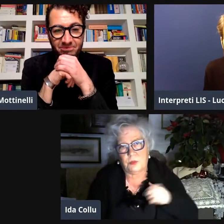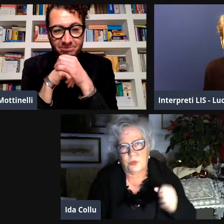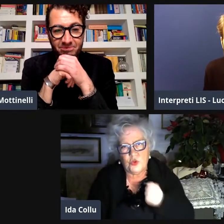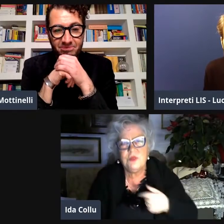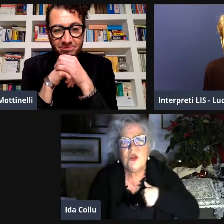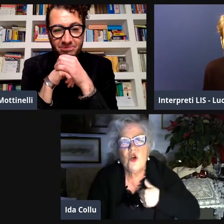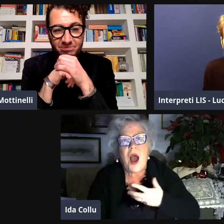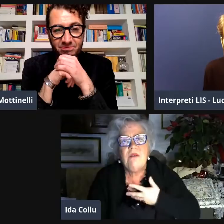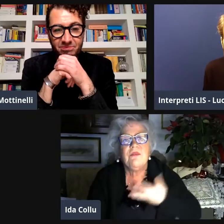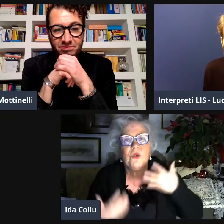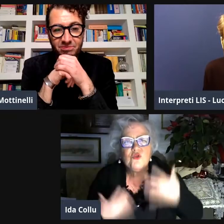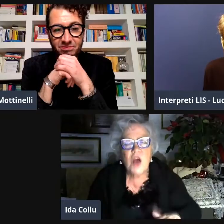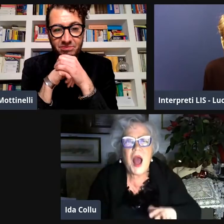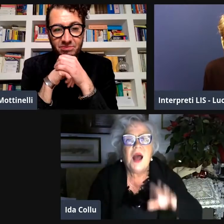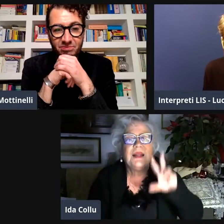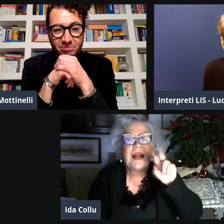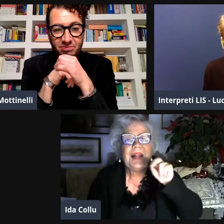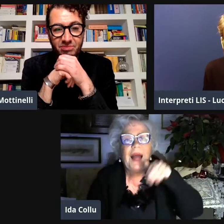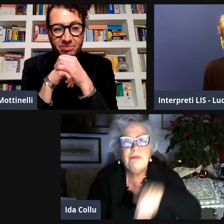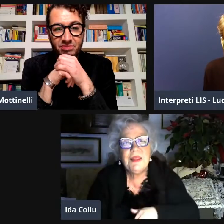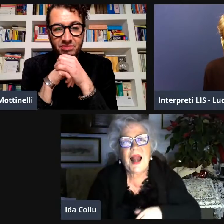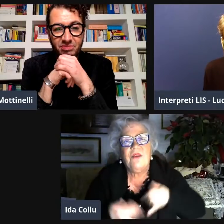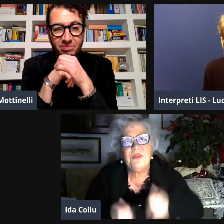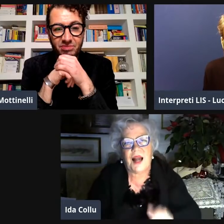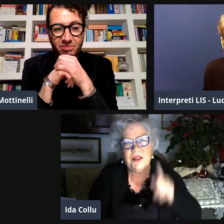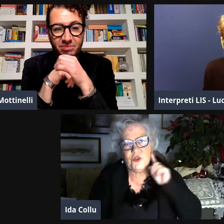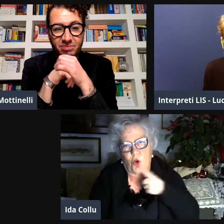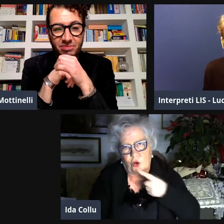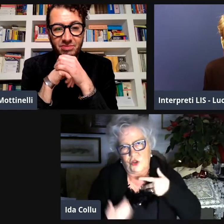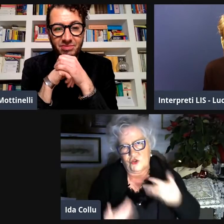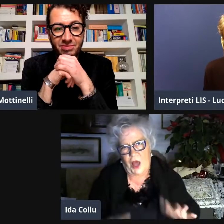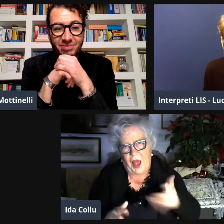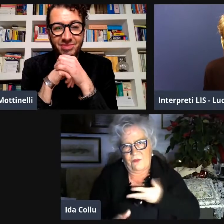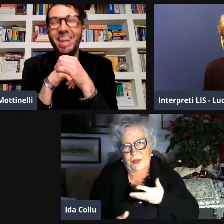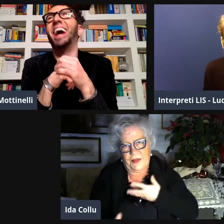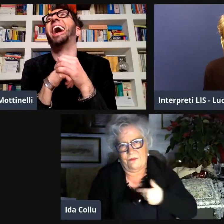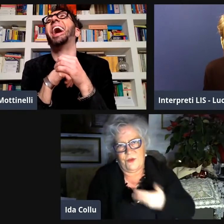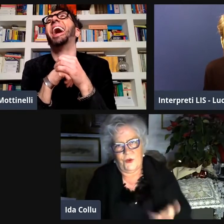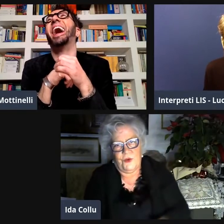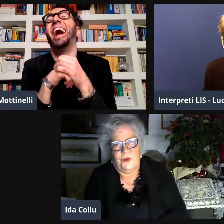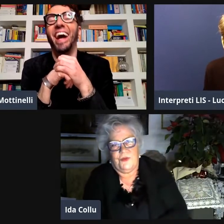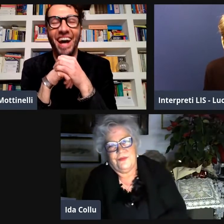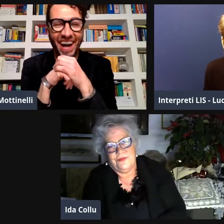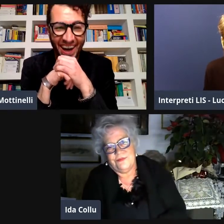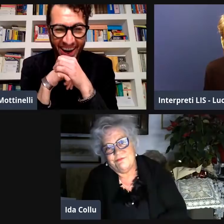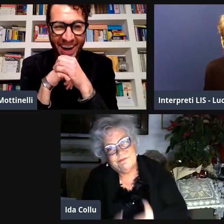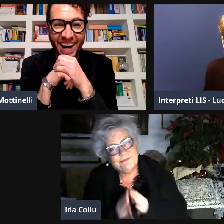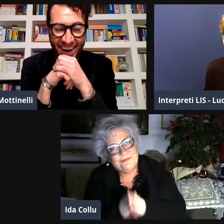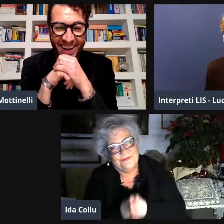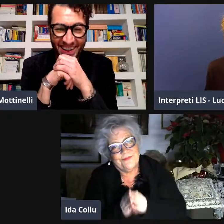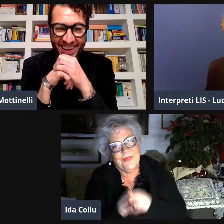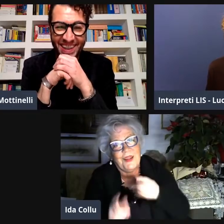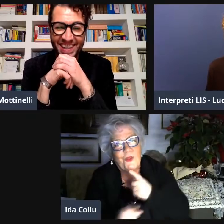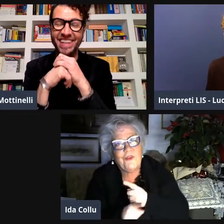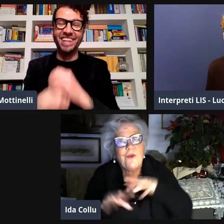sacrificio non avrei potuto fare altri figli avevo già trentamila figli sordi